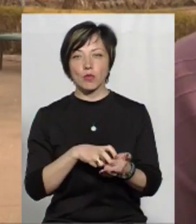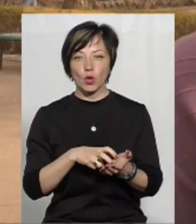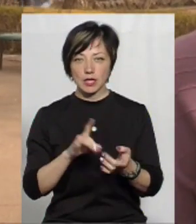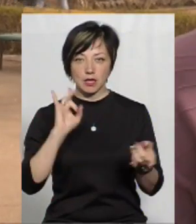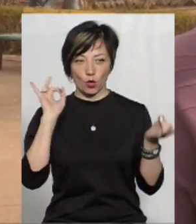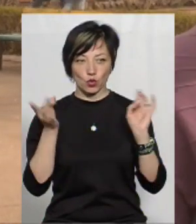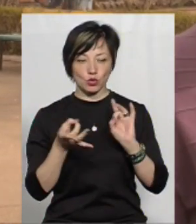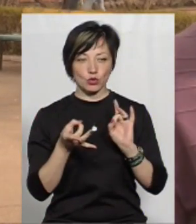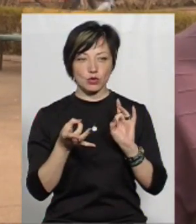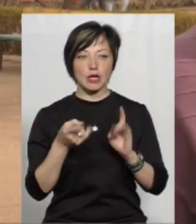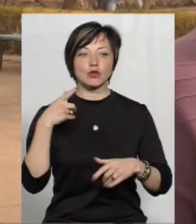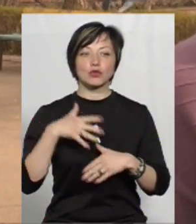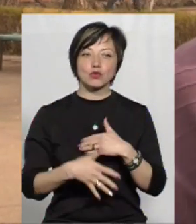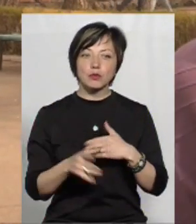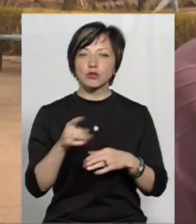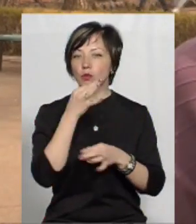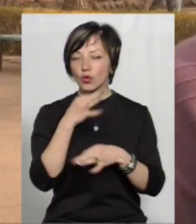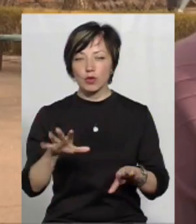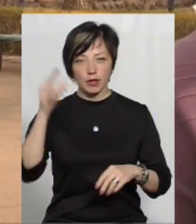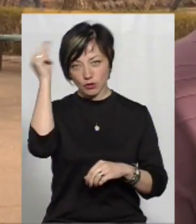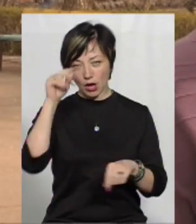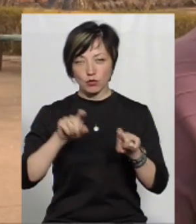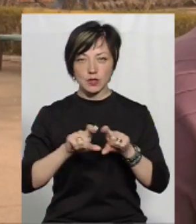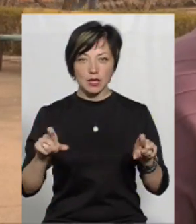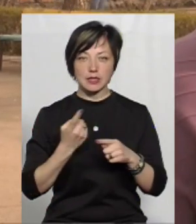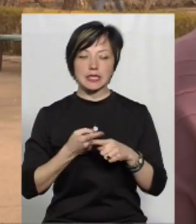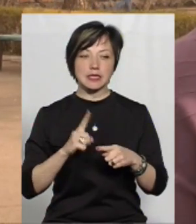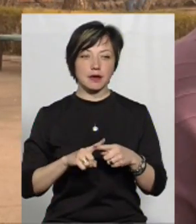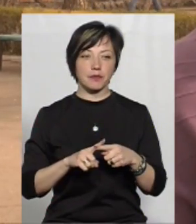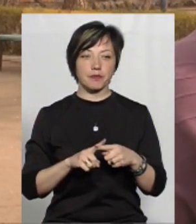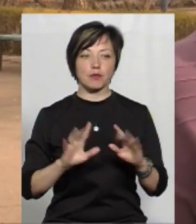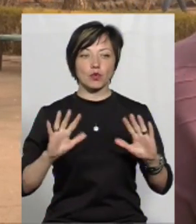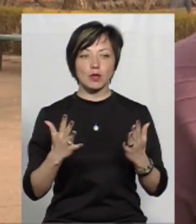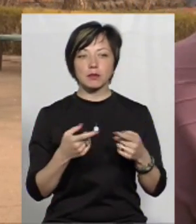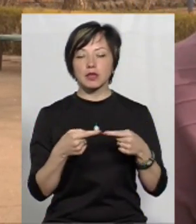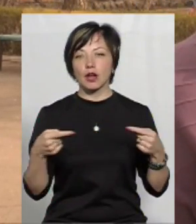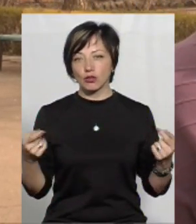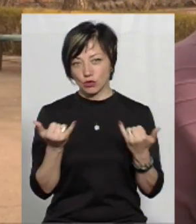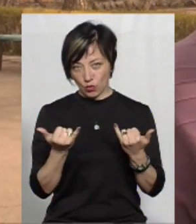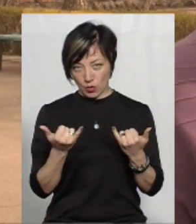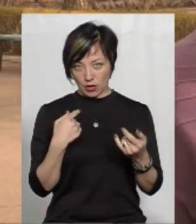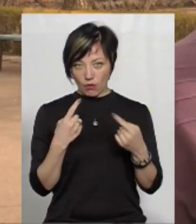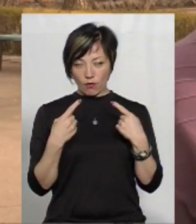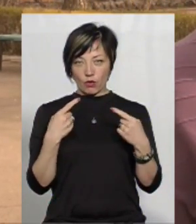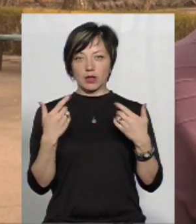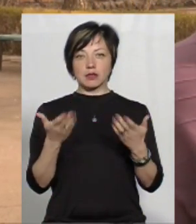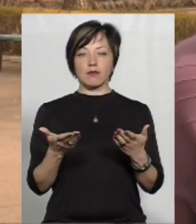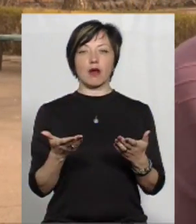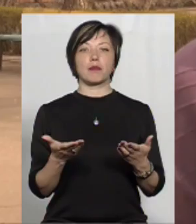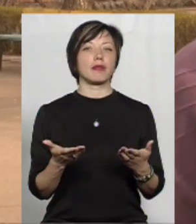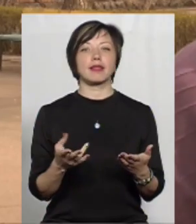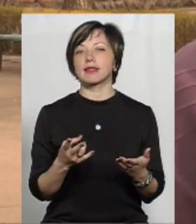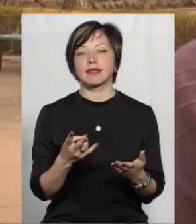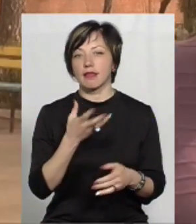навіть розголосу. Зрозуміло, що для будь-якого навчального закладу подібні речі, про які ми сьогодні з вами говорили, вони